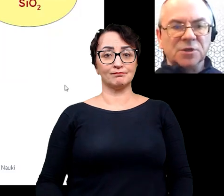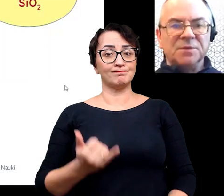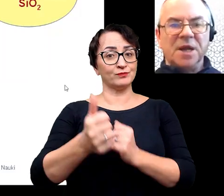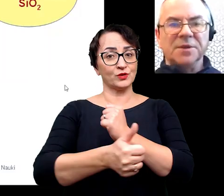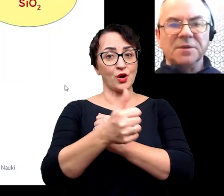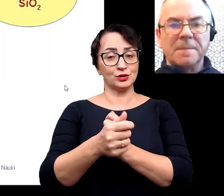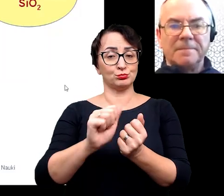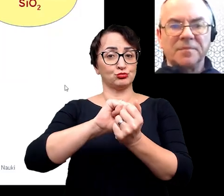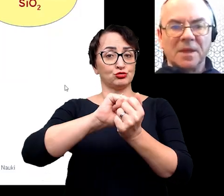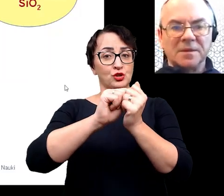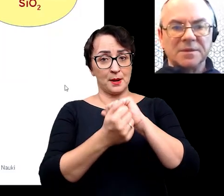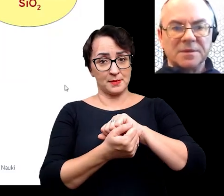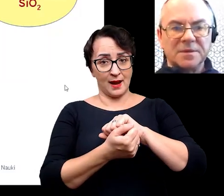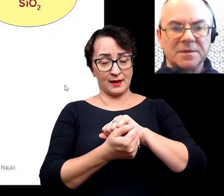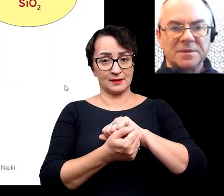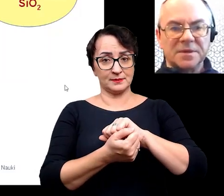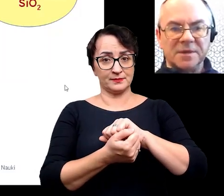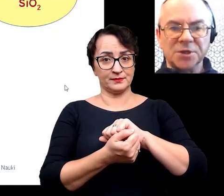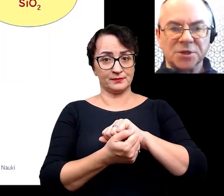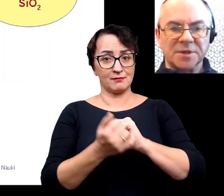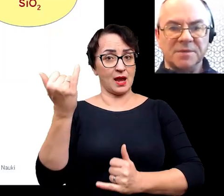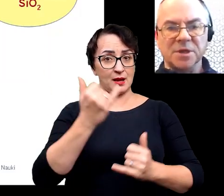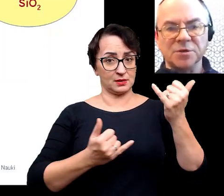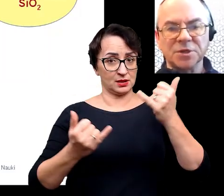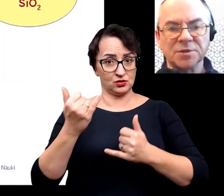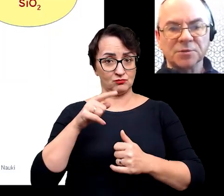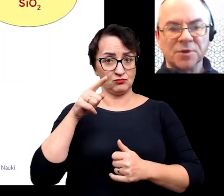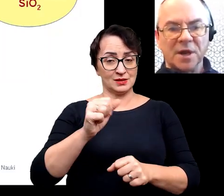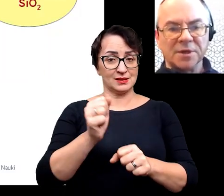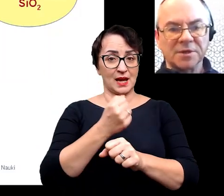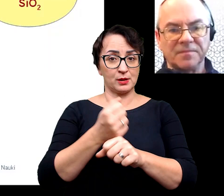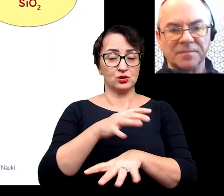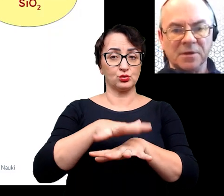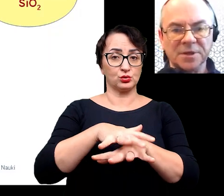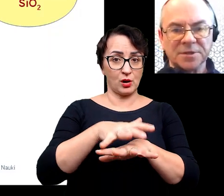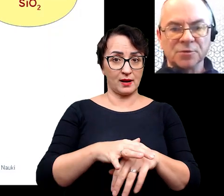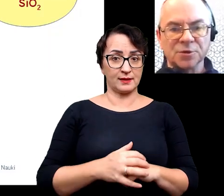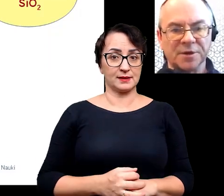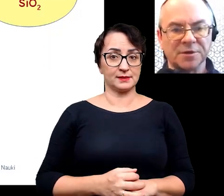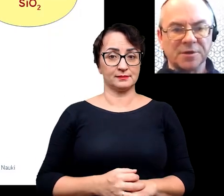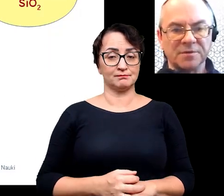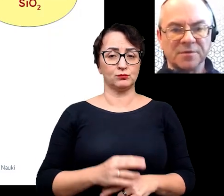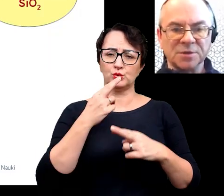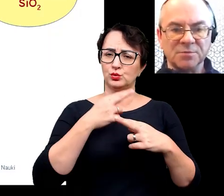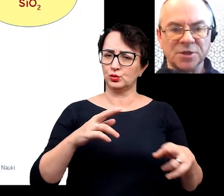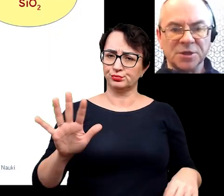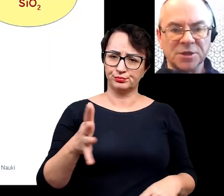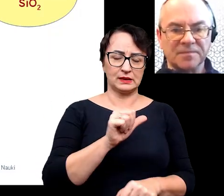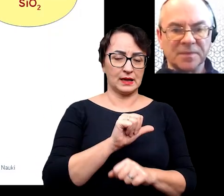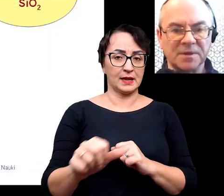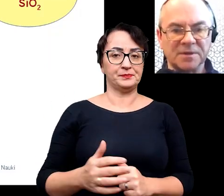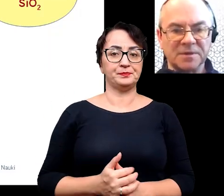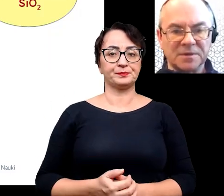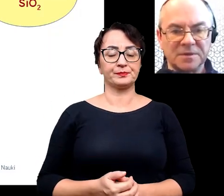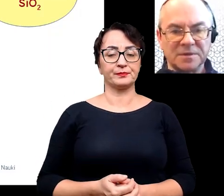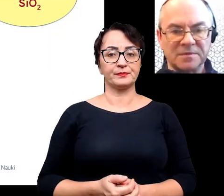Jeżeli chodzi o przemiany chemiczne, skamieniałości strukturalnych, one są różnorakie. W każdym bądź